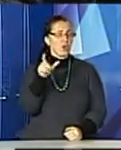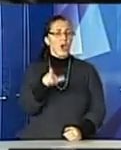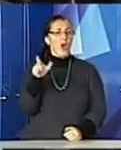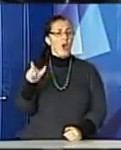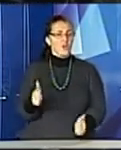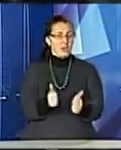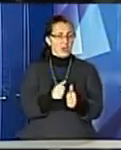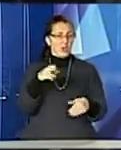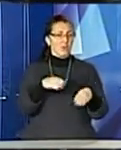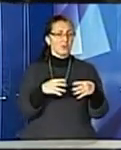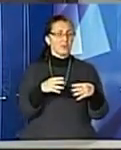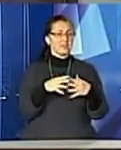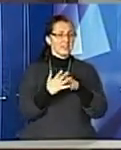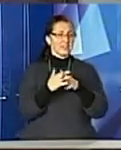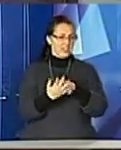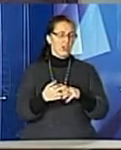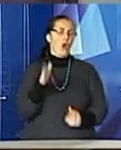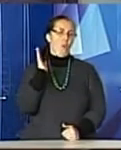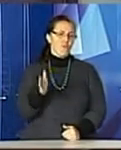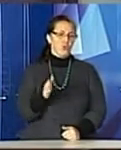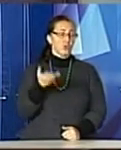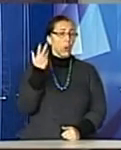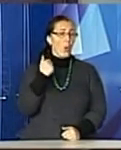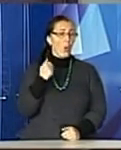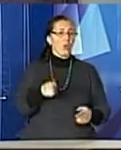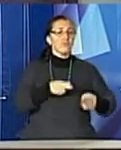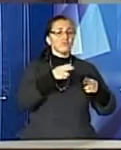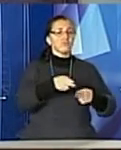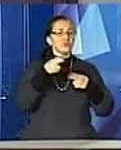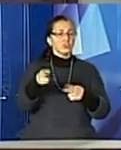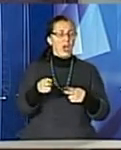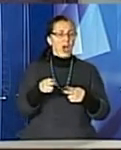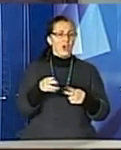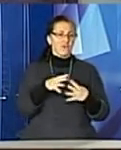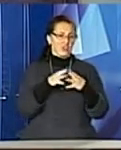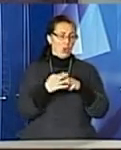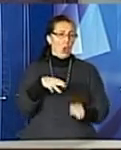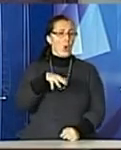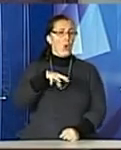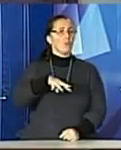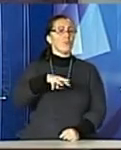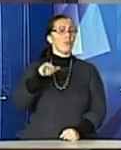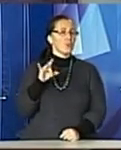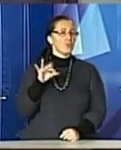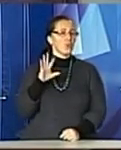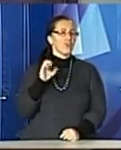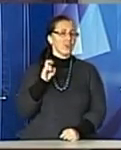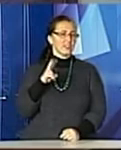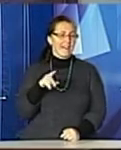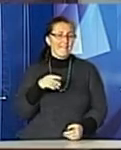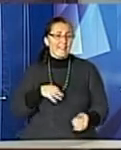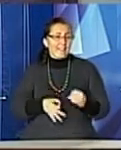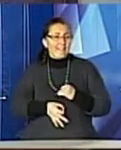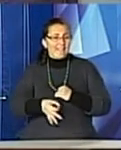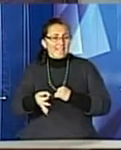проведуть, запевнив міський голова. Коли приїжджають до людей в Муроване, їм говорять, а ви люди добрі не погоджуйтесь, бо це буде шкідливо.